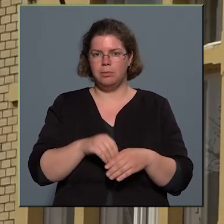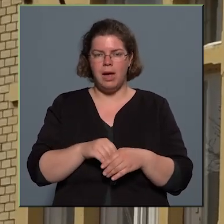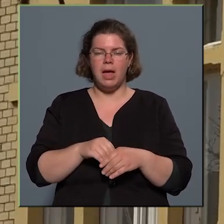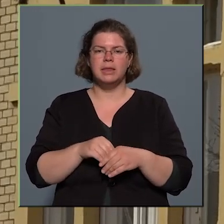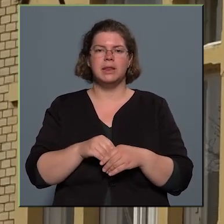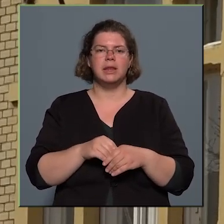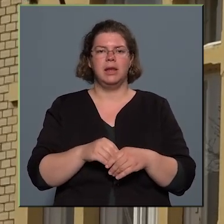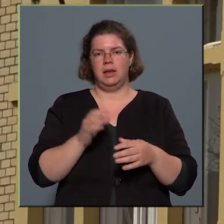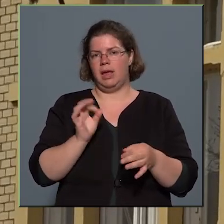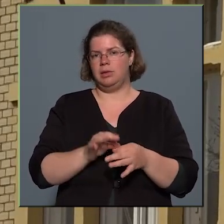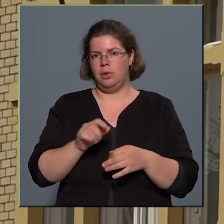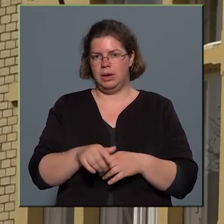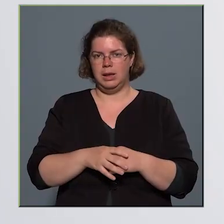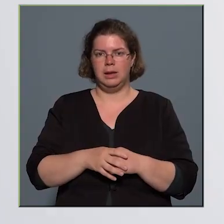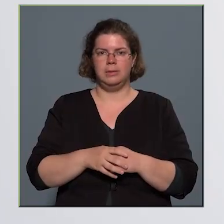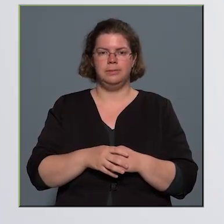történik.